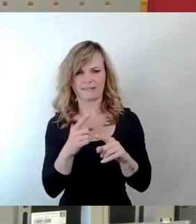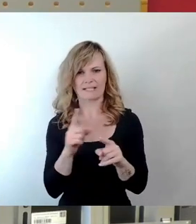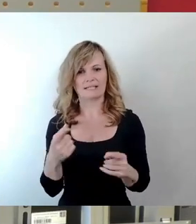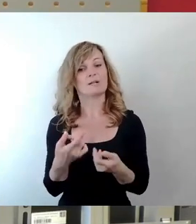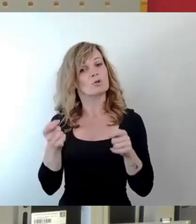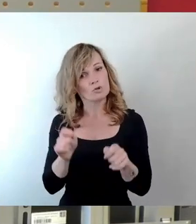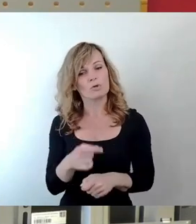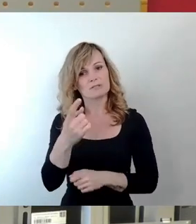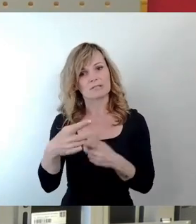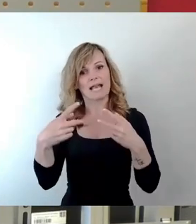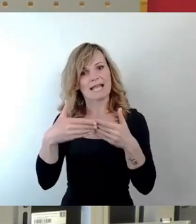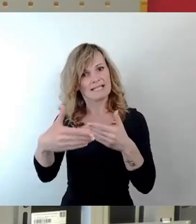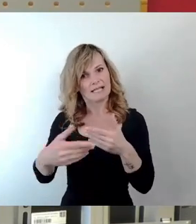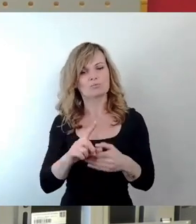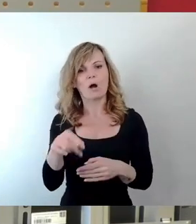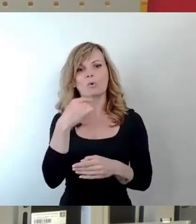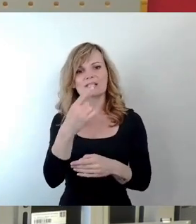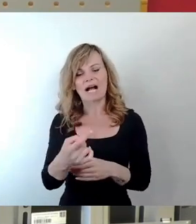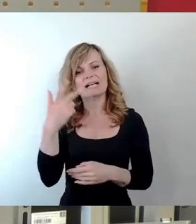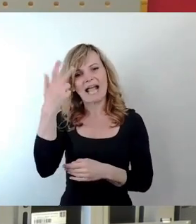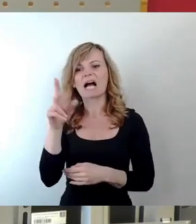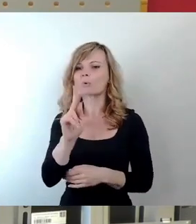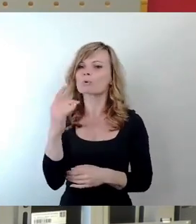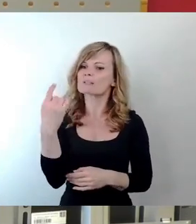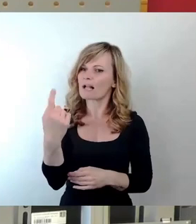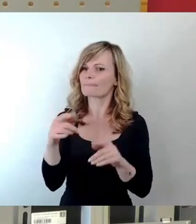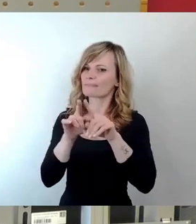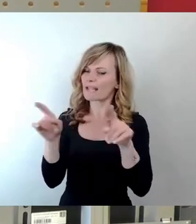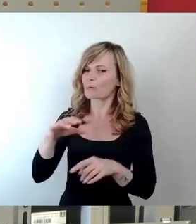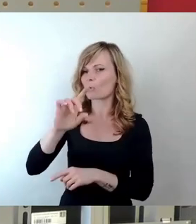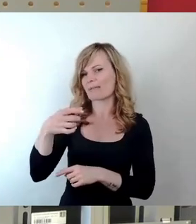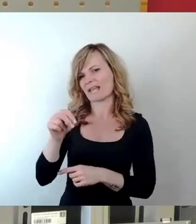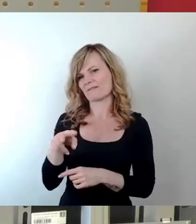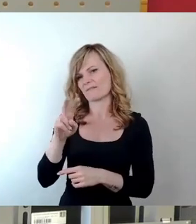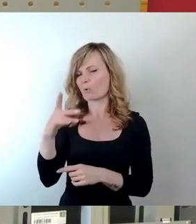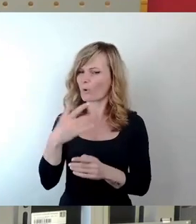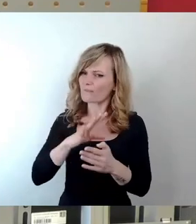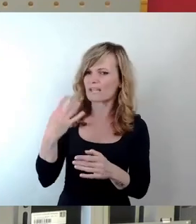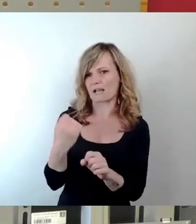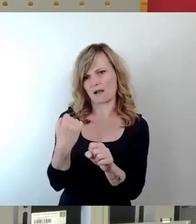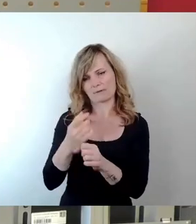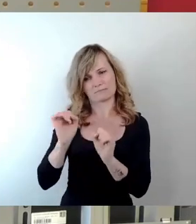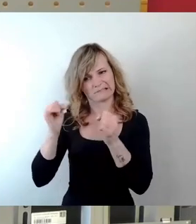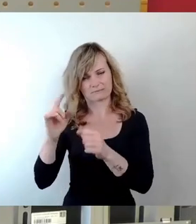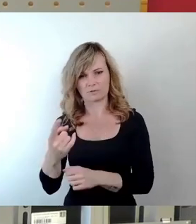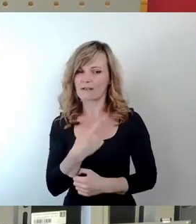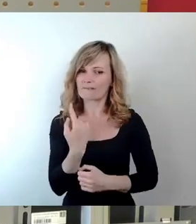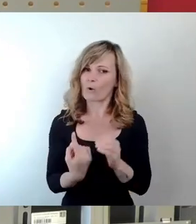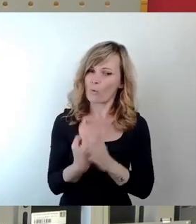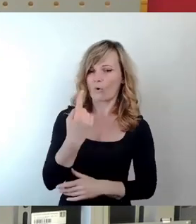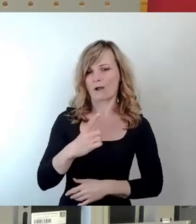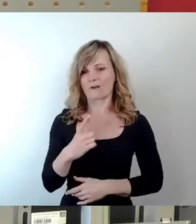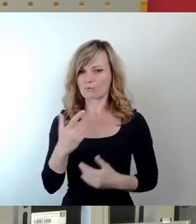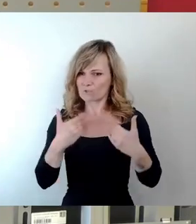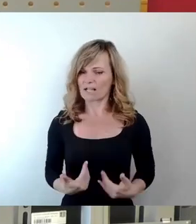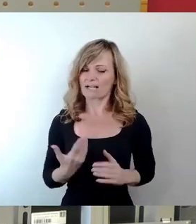hier auch mal nutzen und zu sagen, Herr Kühn, Sie haben beim Thema ÖPNV noch verdammt viel zu tun. Wir haben da eine große Erwartungshaltung, dass da mehr passiert und werden